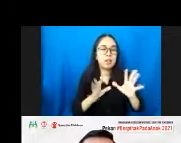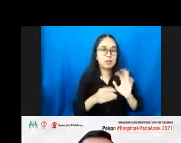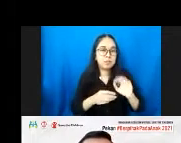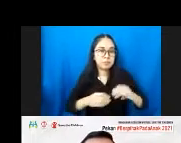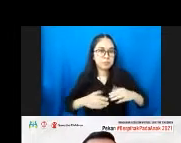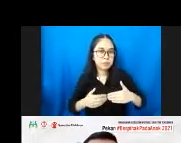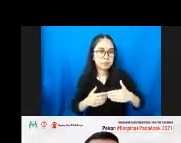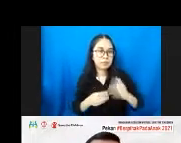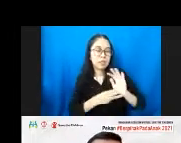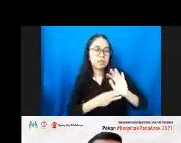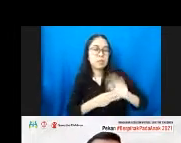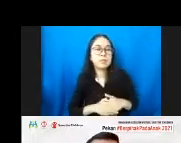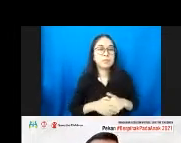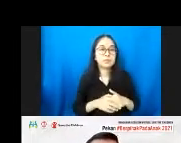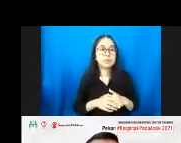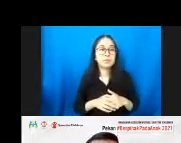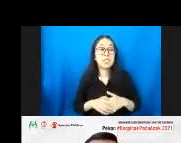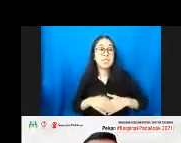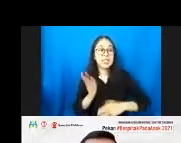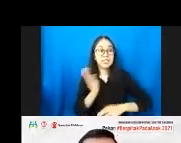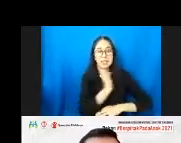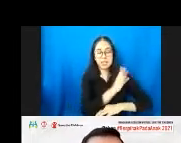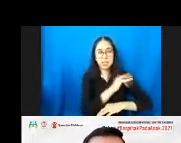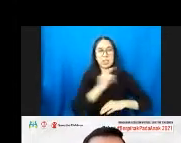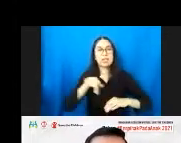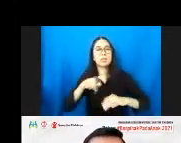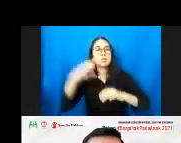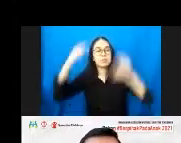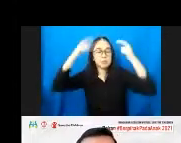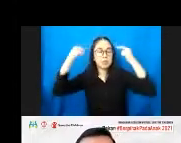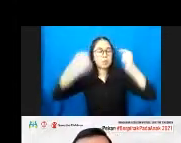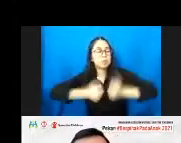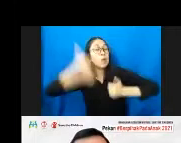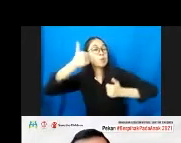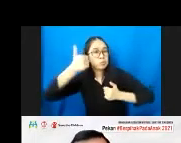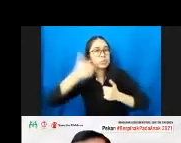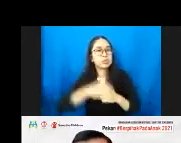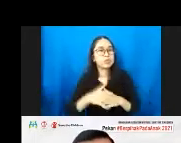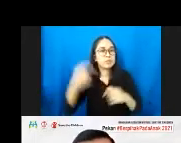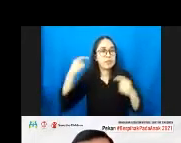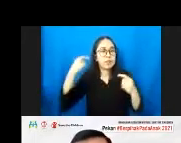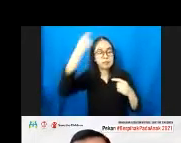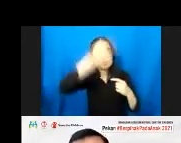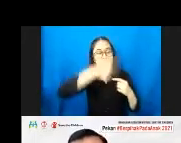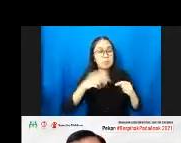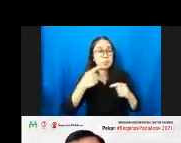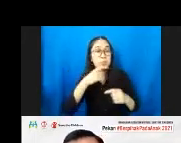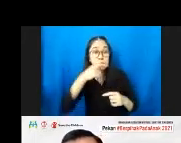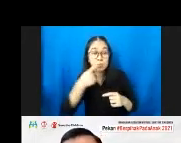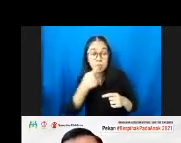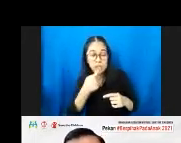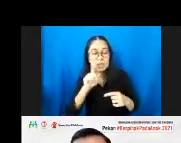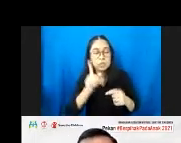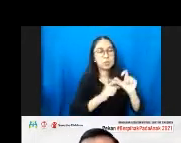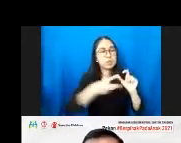bagian kiri adalah otak anak yang sempurna, sel-selnya yang digambarkan oleh yang putih itu, selengkap, dan bayangkan dengan